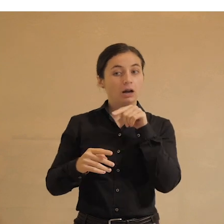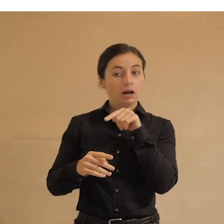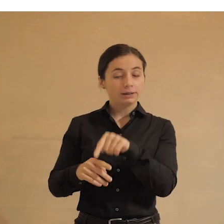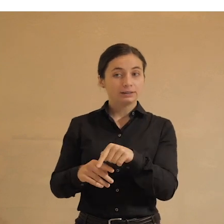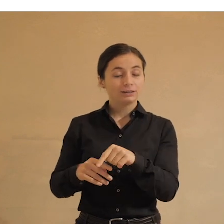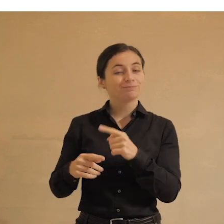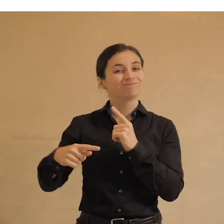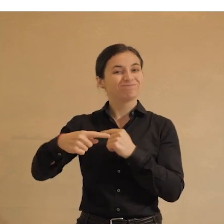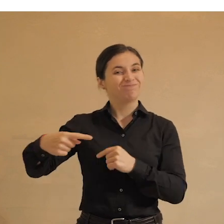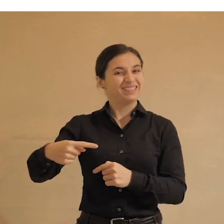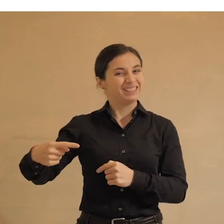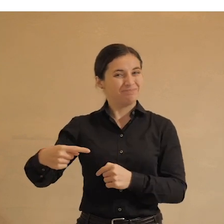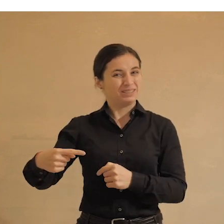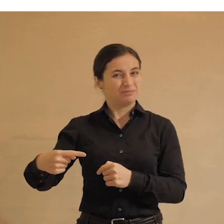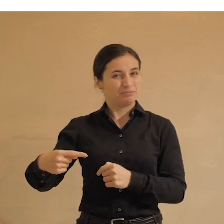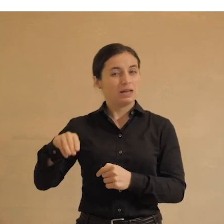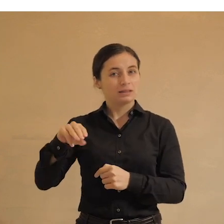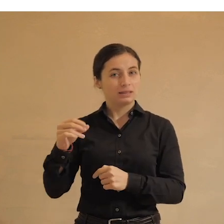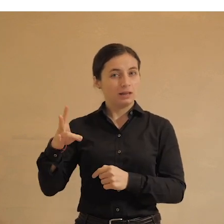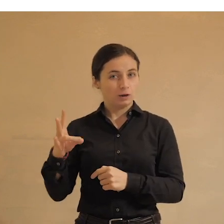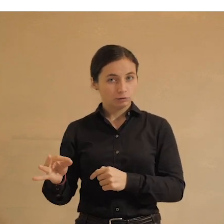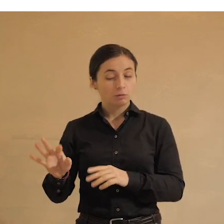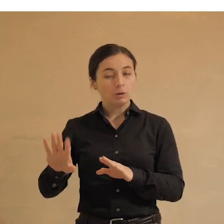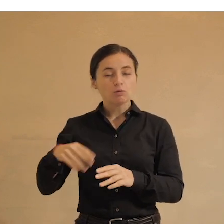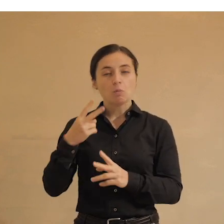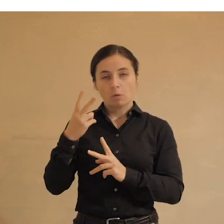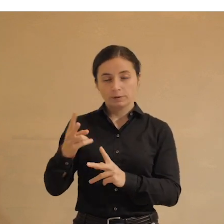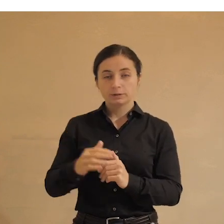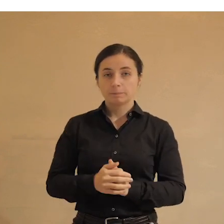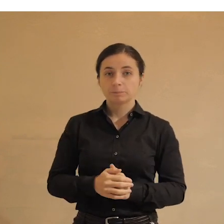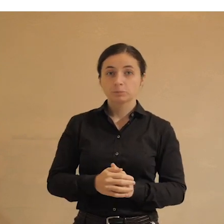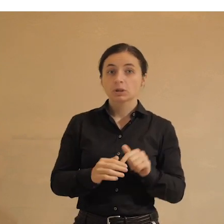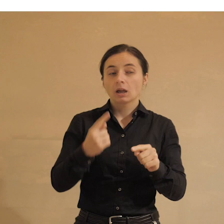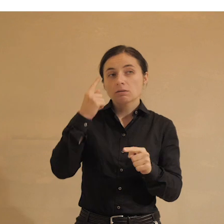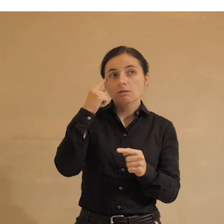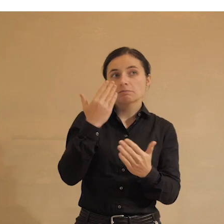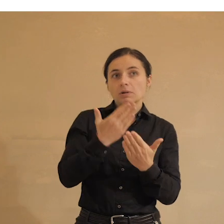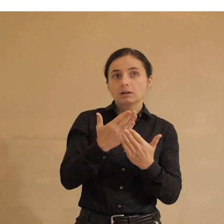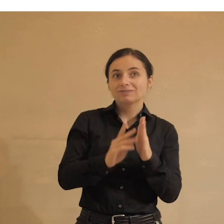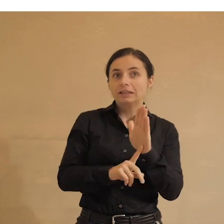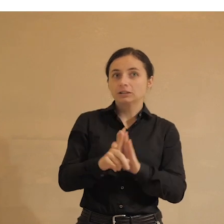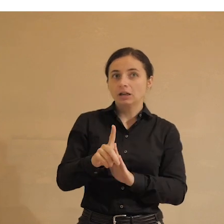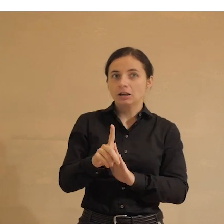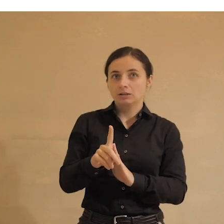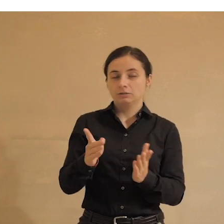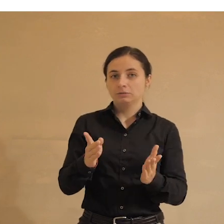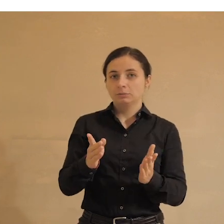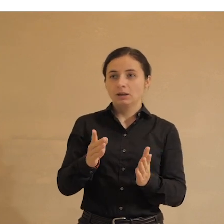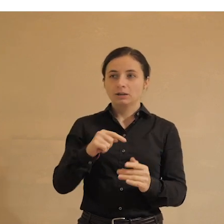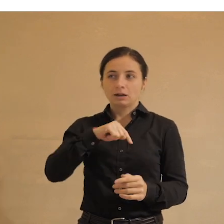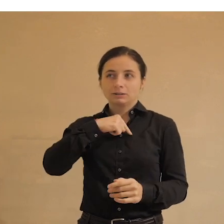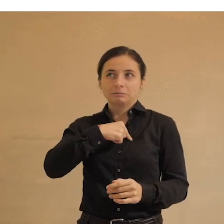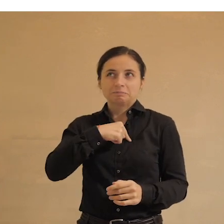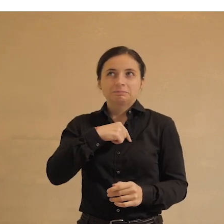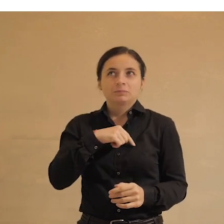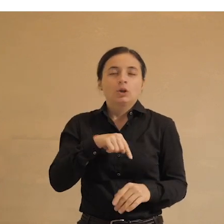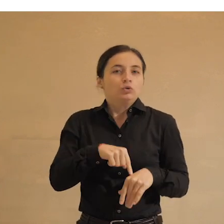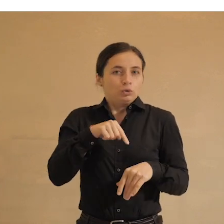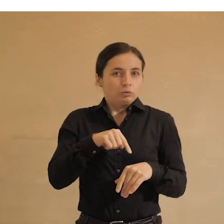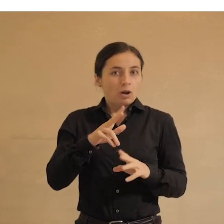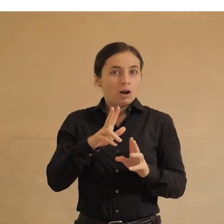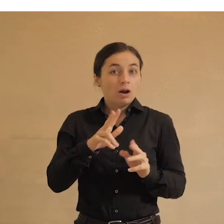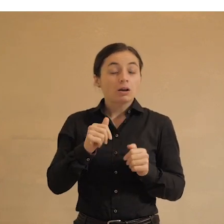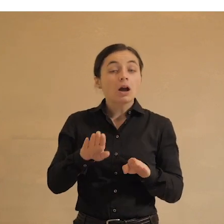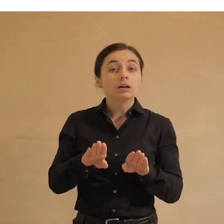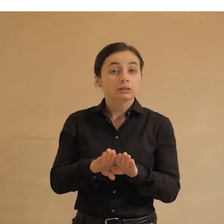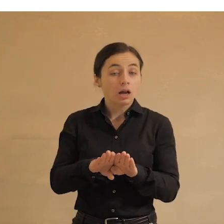страна техно-пессимистов. Мы это в дальнейшем с вами увидим. Это кажется вначале несколько контр-интуитивным, потому что как